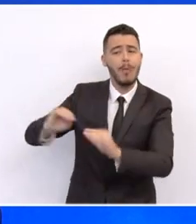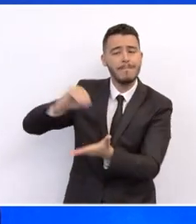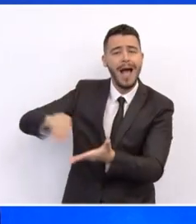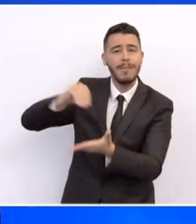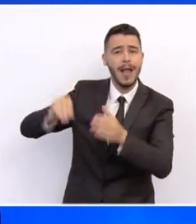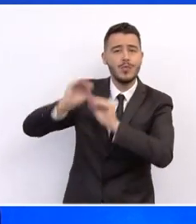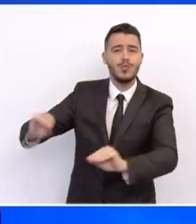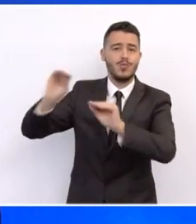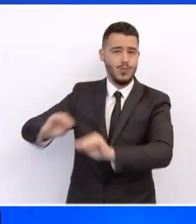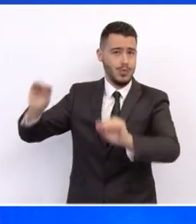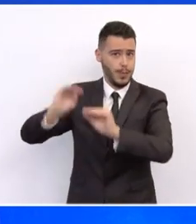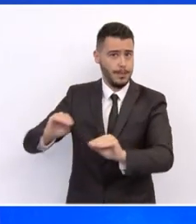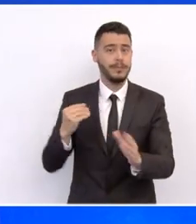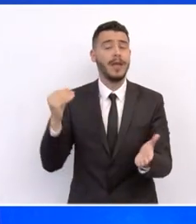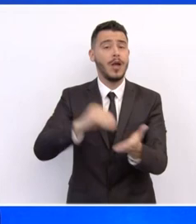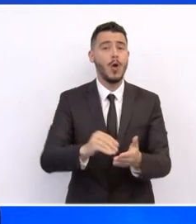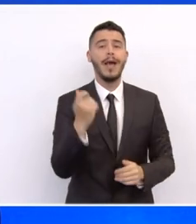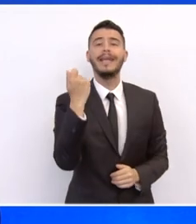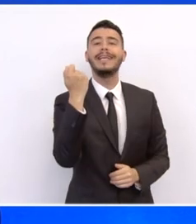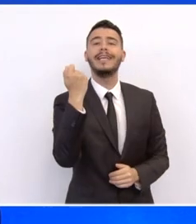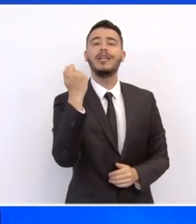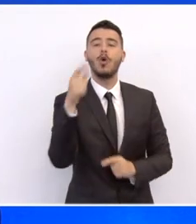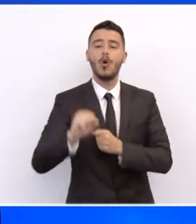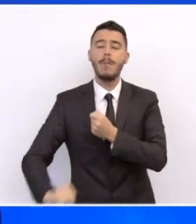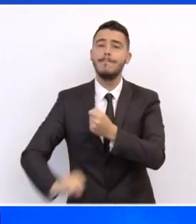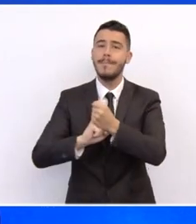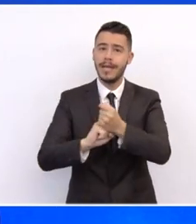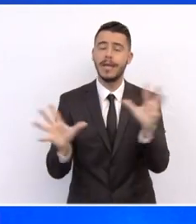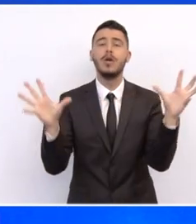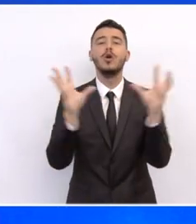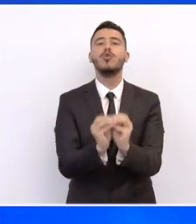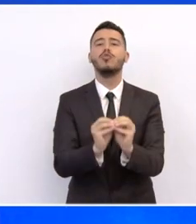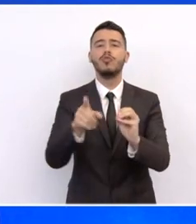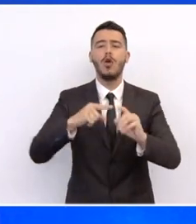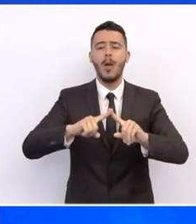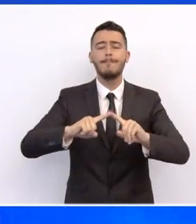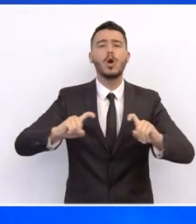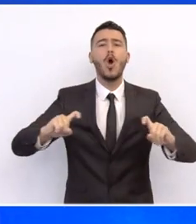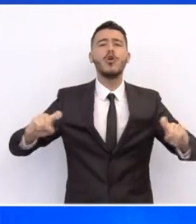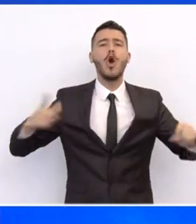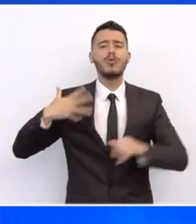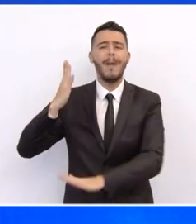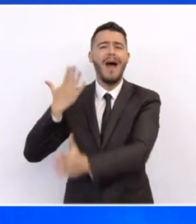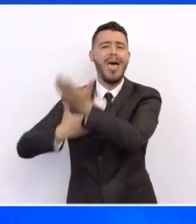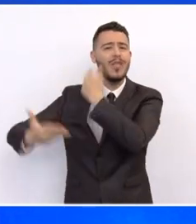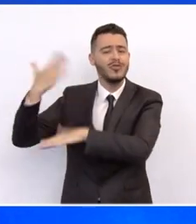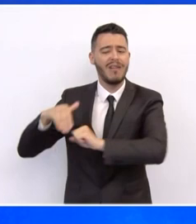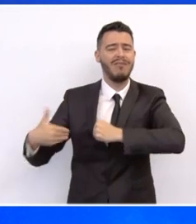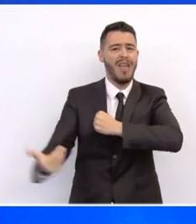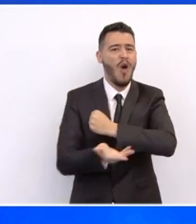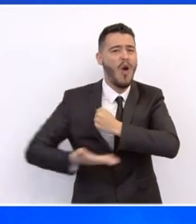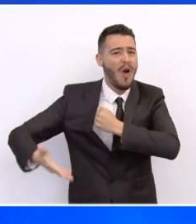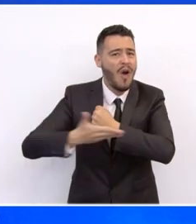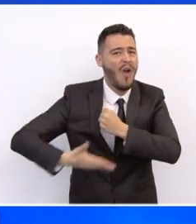προγραμμάτων οικονομικής ενίσης του αγροδιατροφικού τομέα για να γίνουν επενδύσεις με προσανατολισμό την πράσινη γεωργία και την